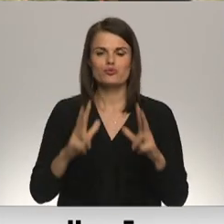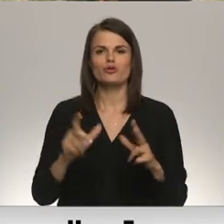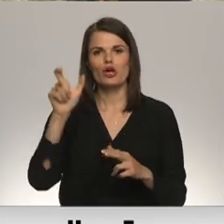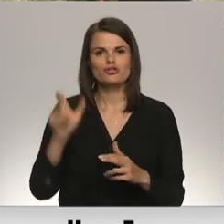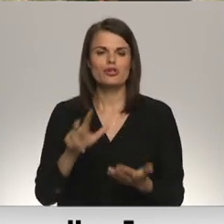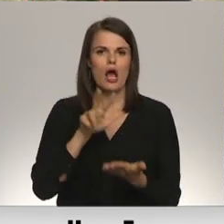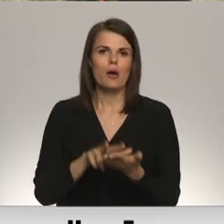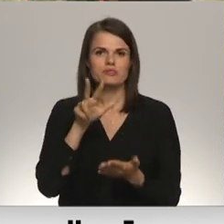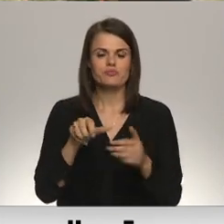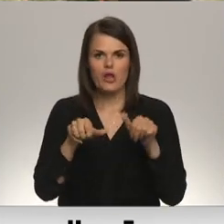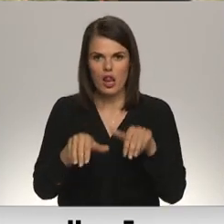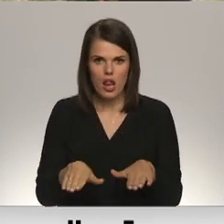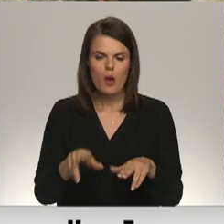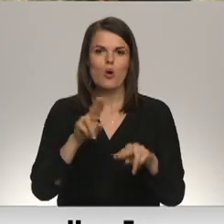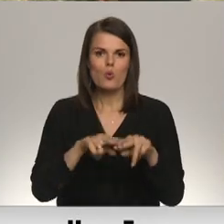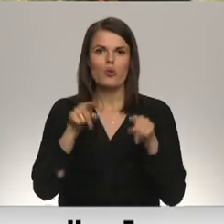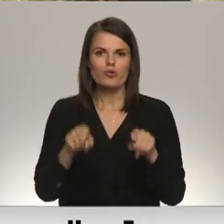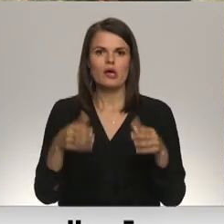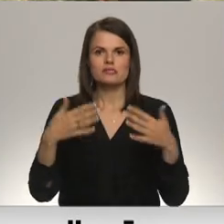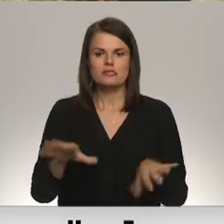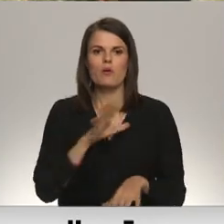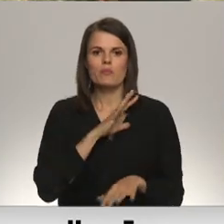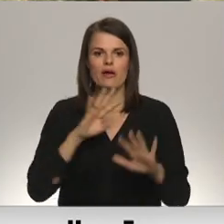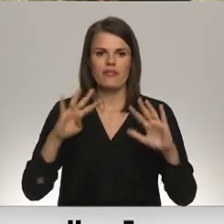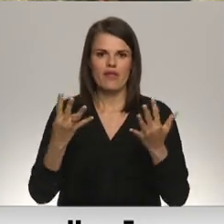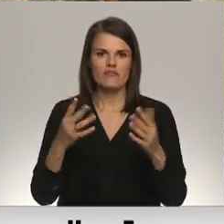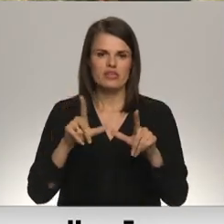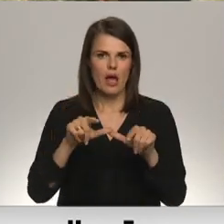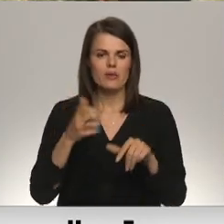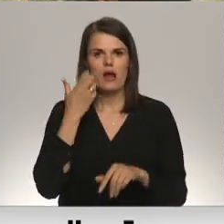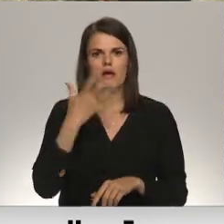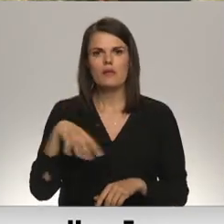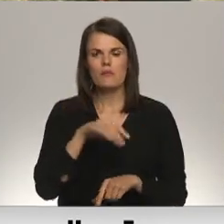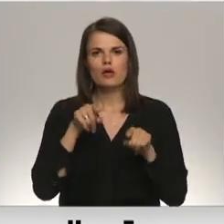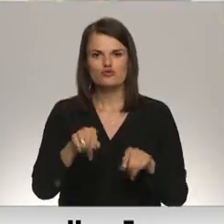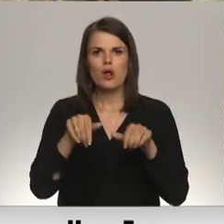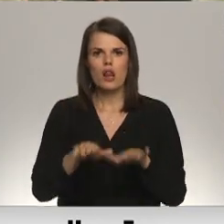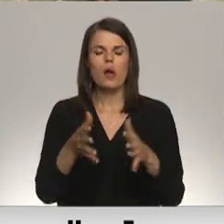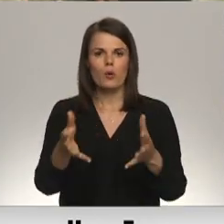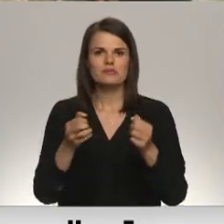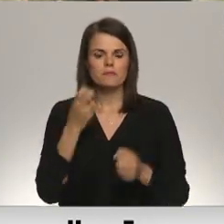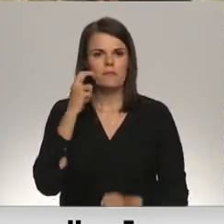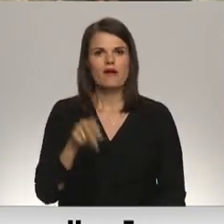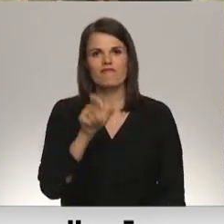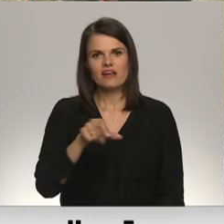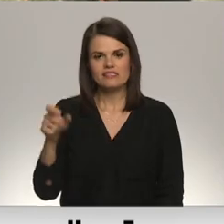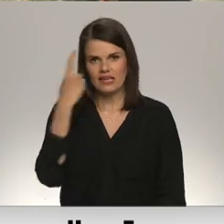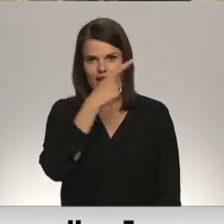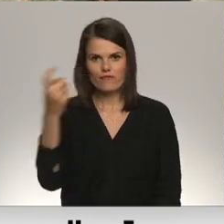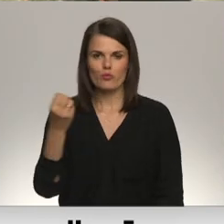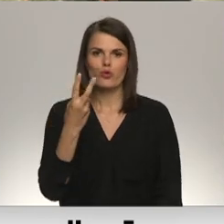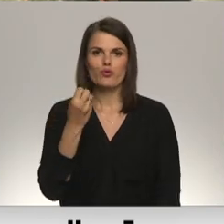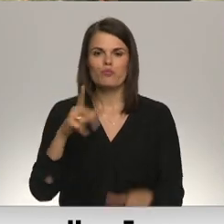apstiprināts lēmums. Tas jau bija 9. aprīls, kad mēs šo lēmumu saņēmām. Vecāku tik informēt 12.